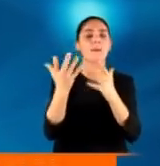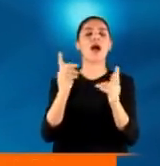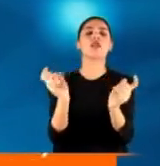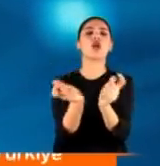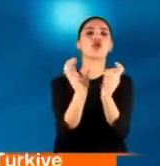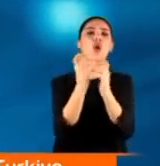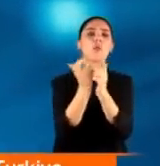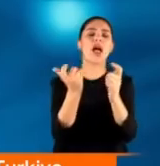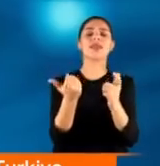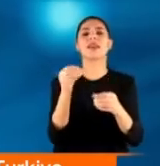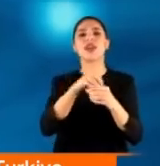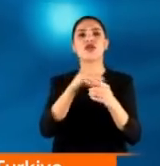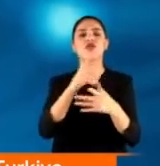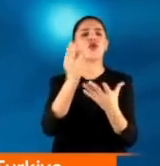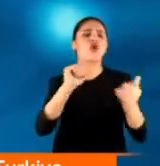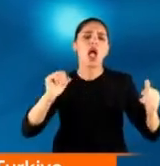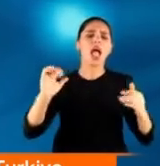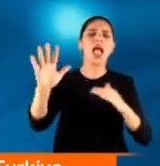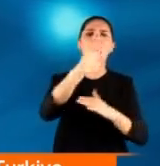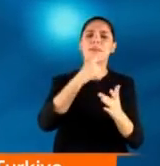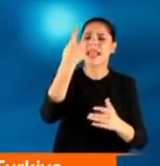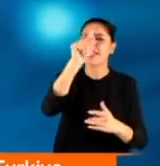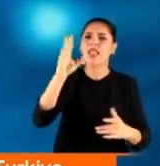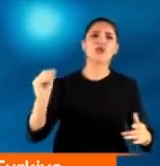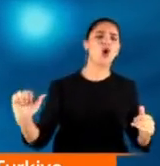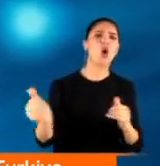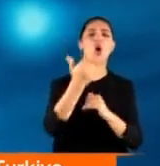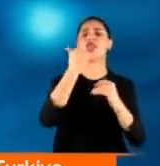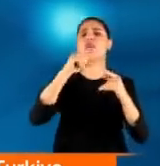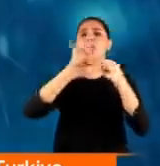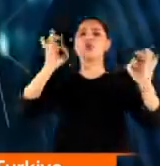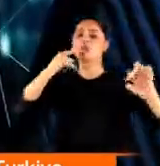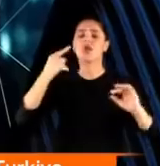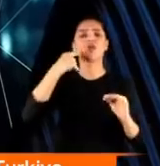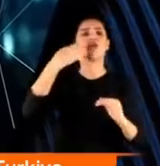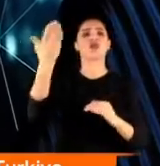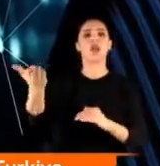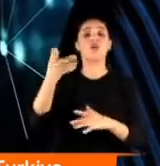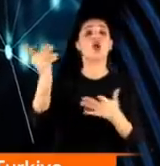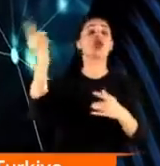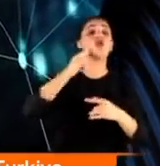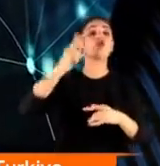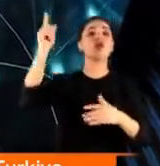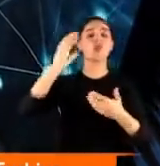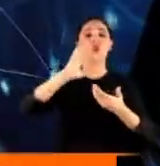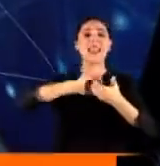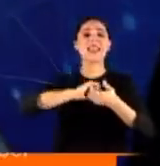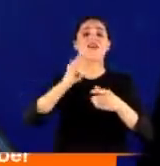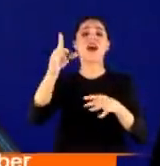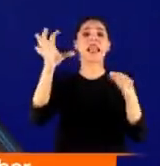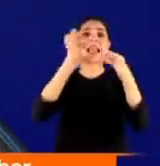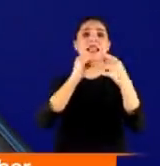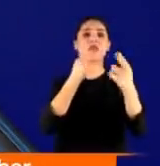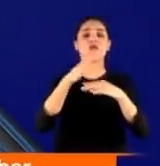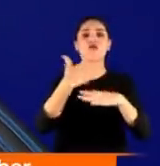'nda her biri manşet, her biri belki günlerce konuşulacak cümleler kurdu Erdoğan. Cumhur İttifakı ile ilgili konuştu, asla